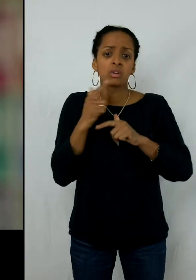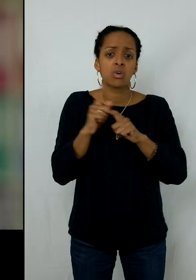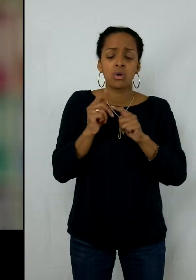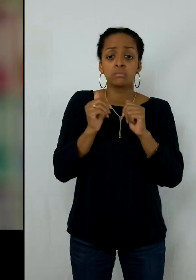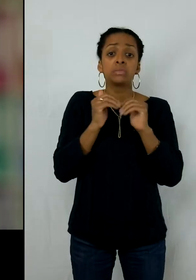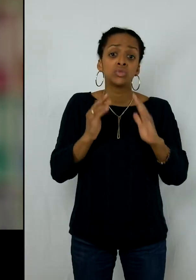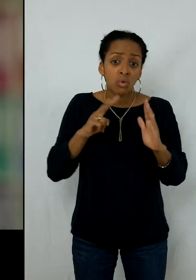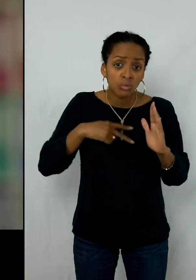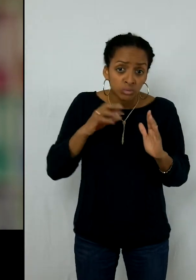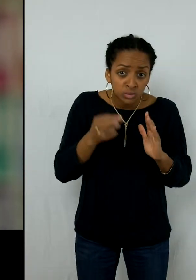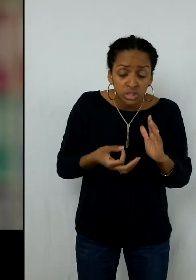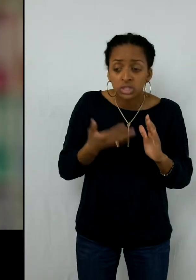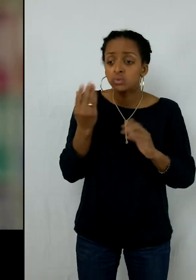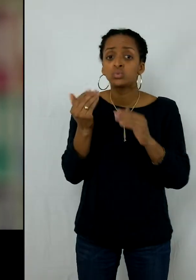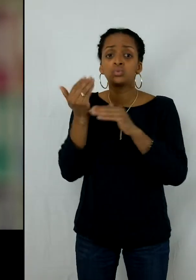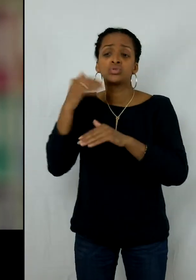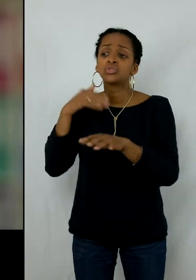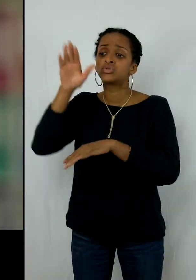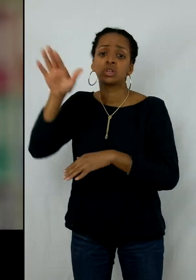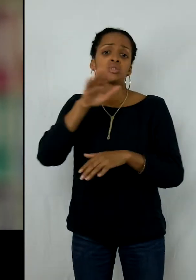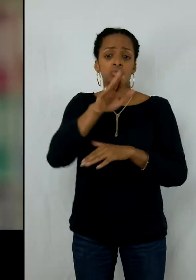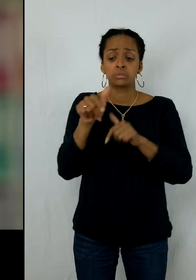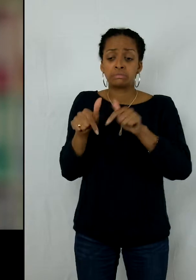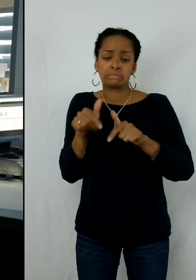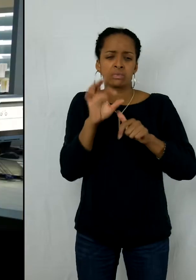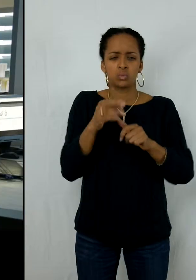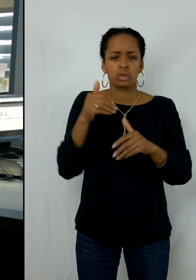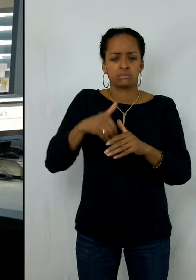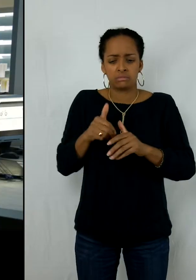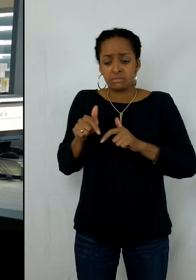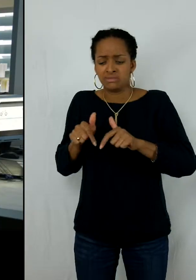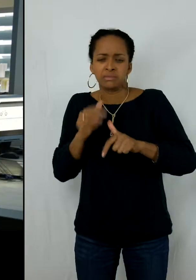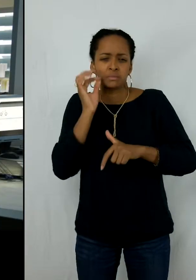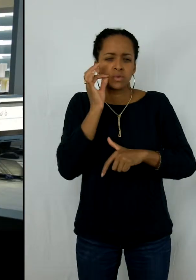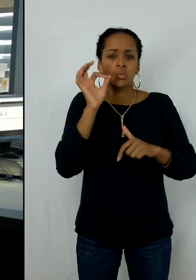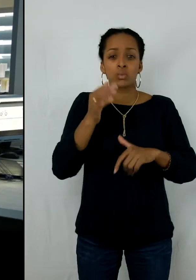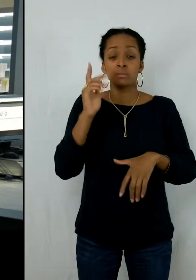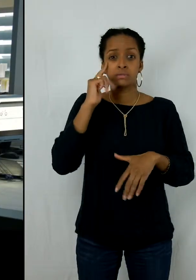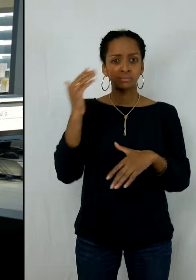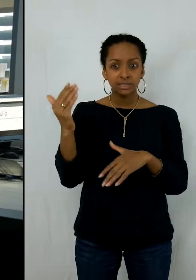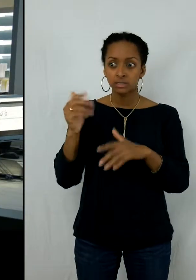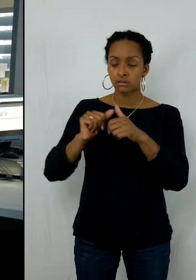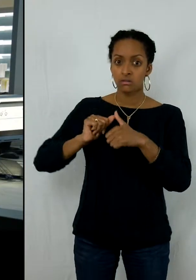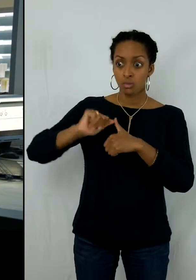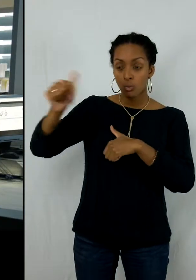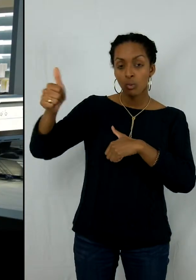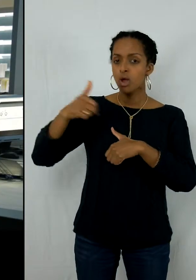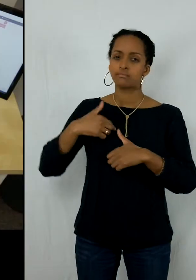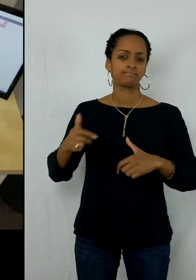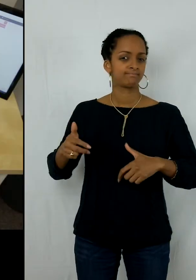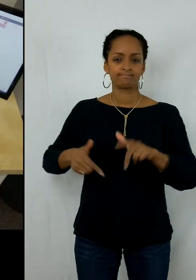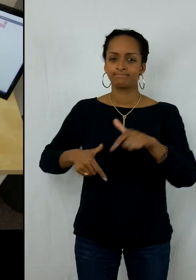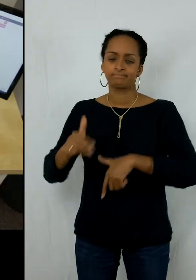Mais par contre, dès qu'il s'agit de se déplacer sur de plus long distance, là, je suis obligée de prendre mon fauteuil, surtout lorsque je dois